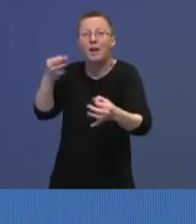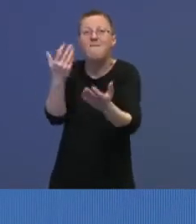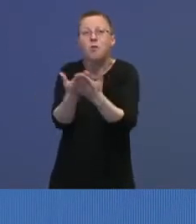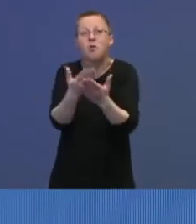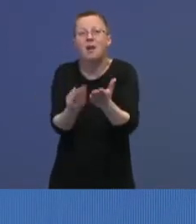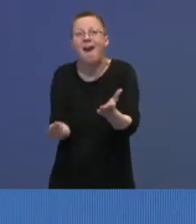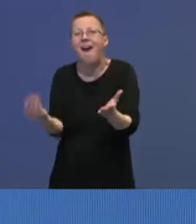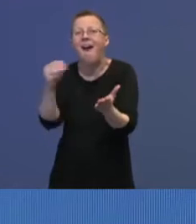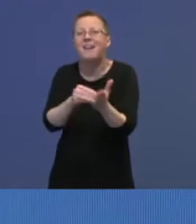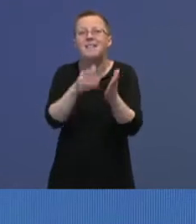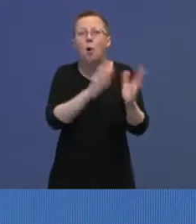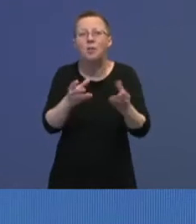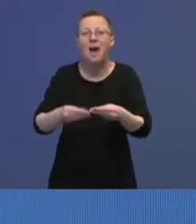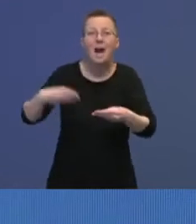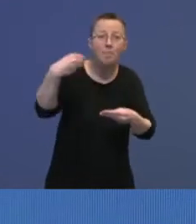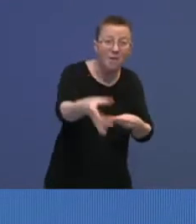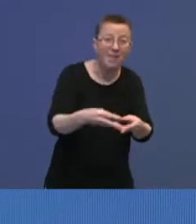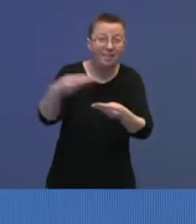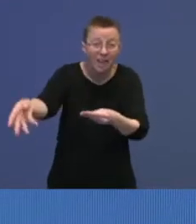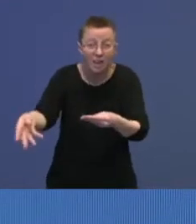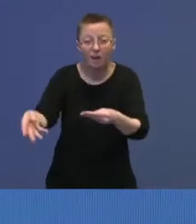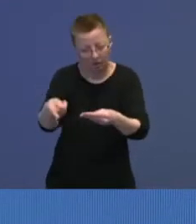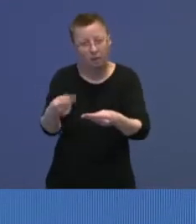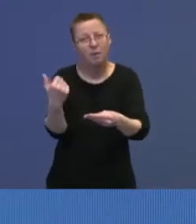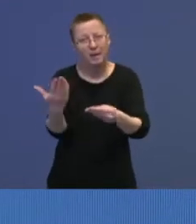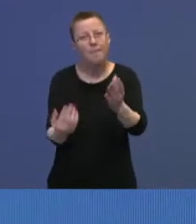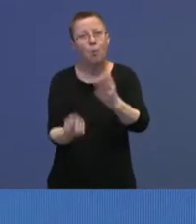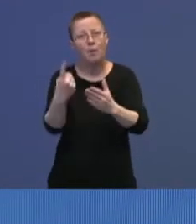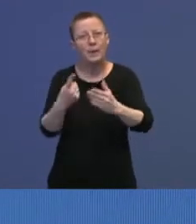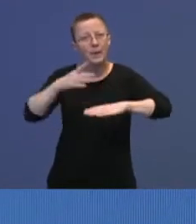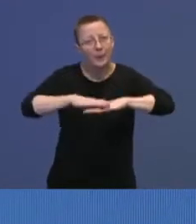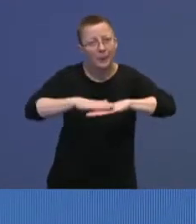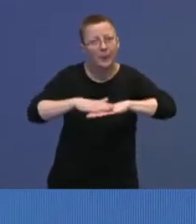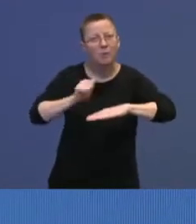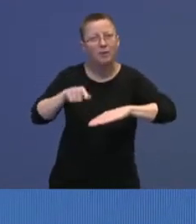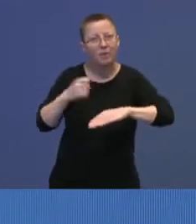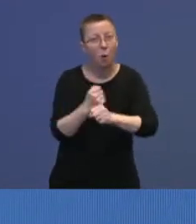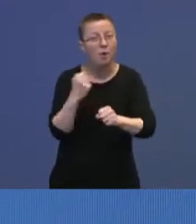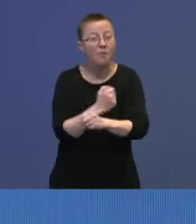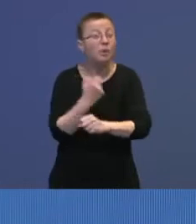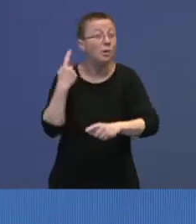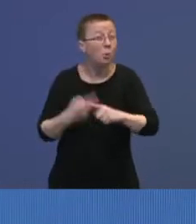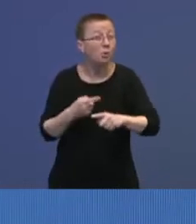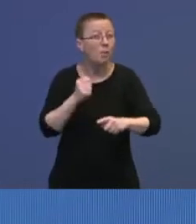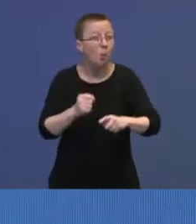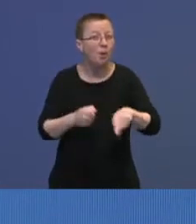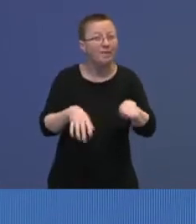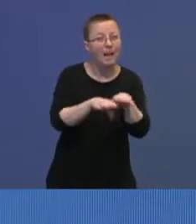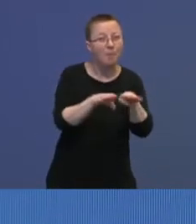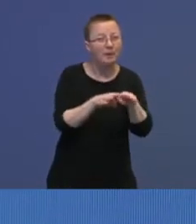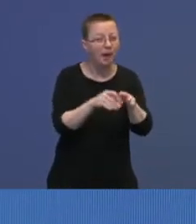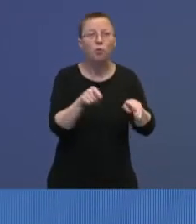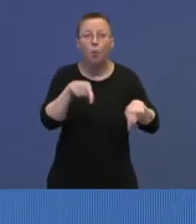ekstraordinære bevilgninger som gjør det mulig å ruste oss for denne oppgaven. Vi vil også måtte tilpasse de